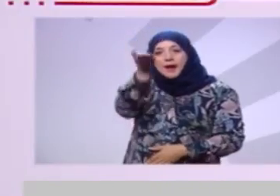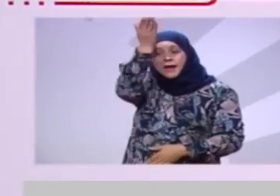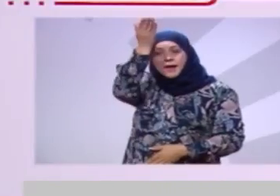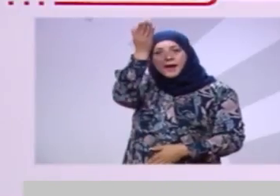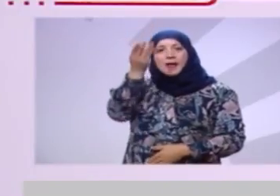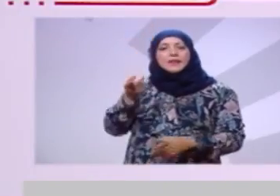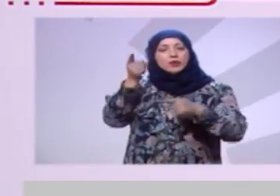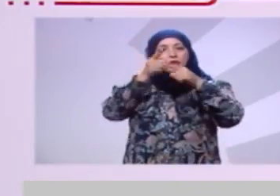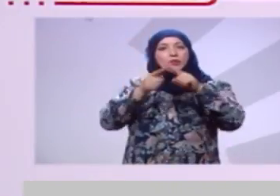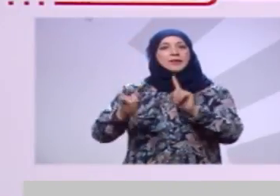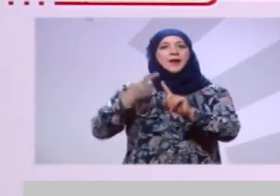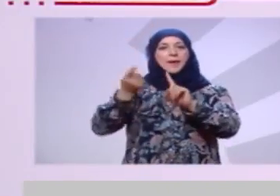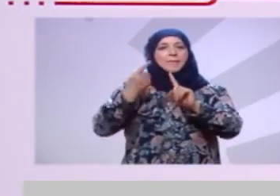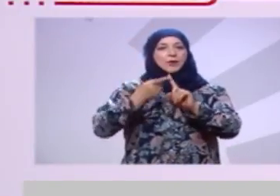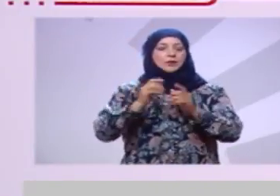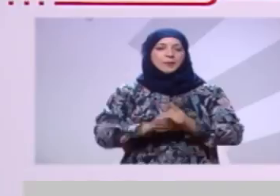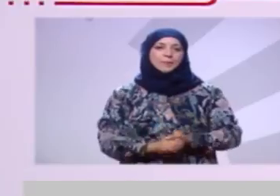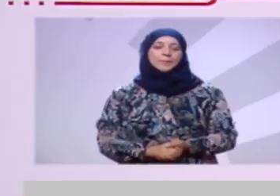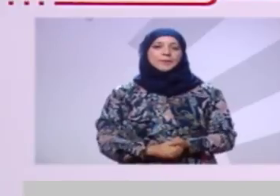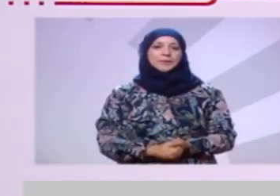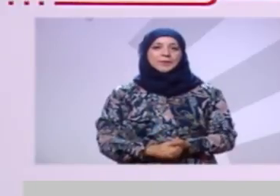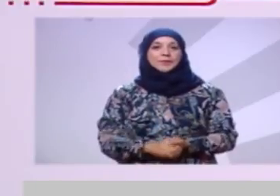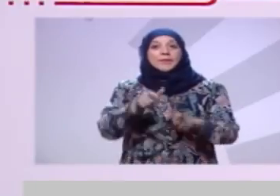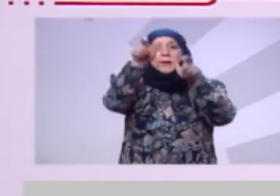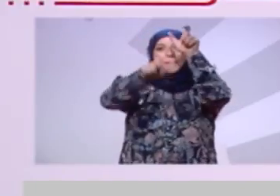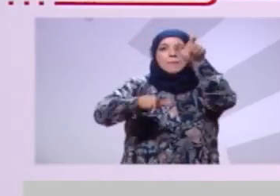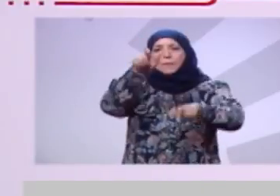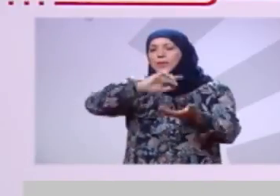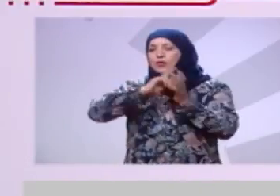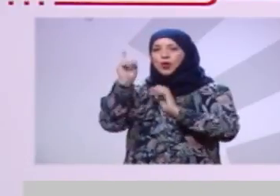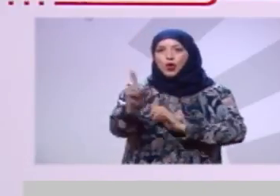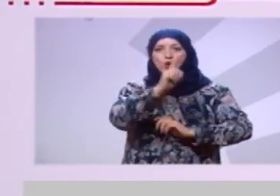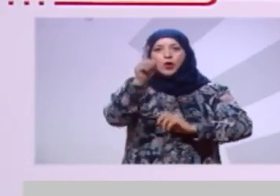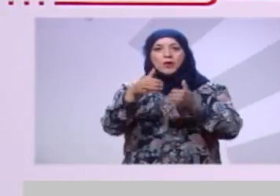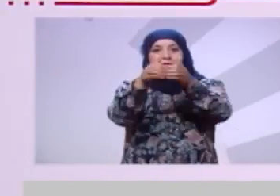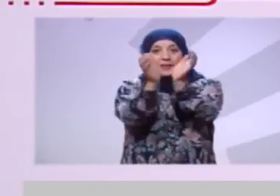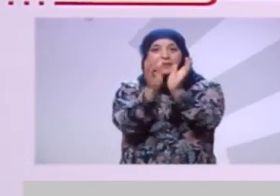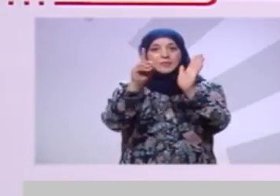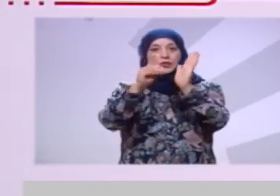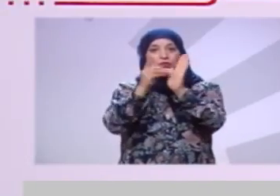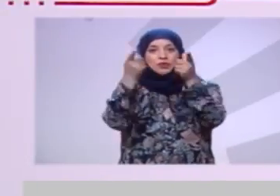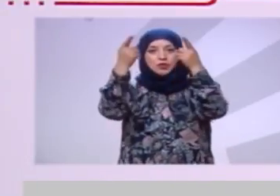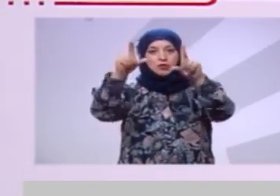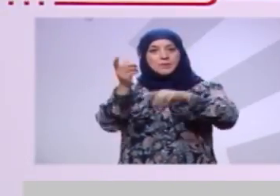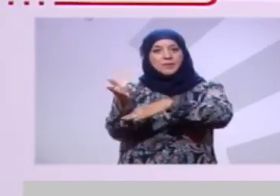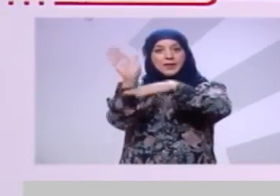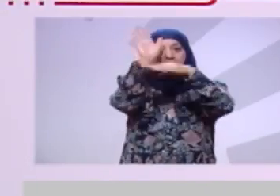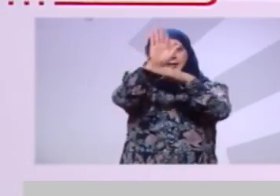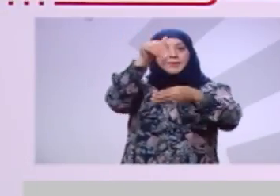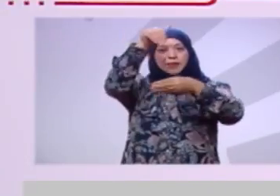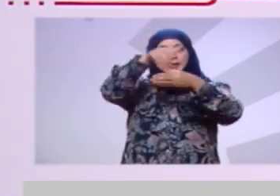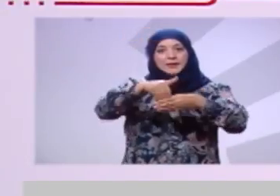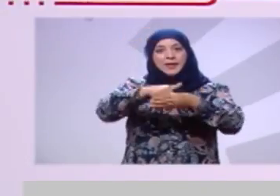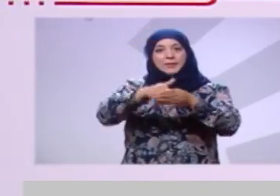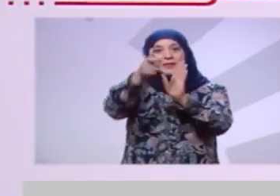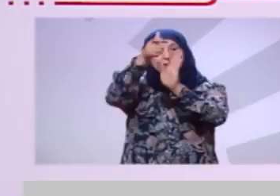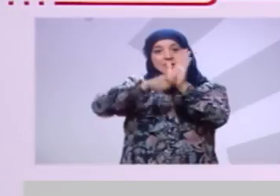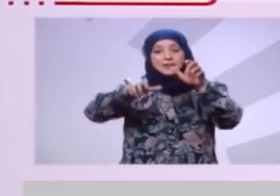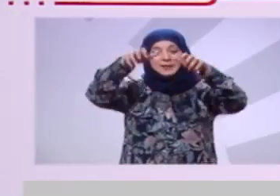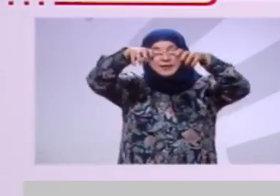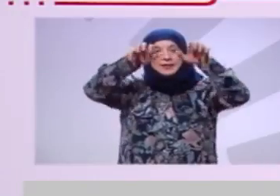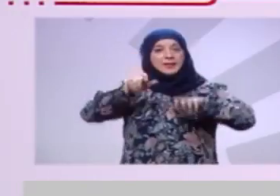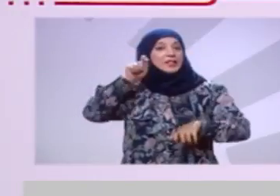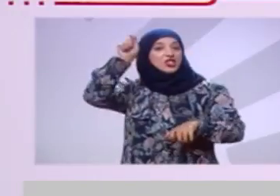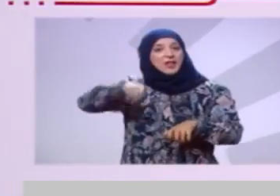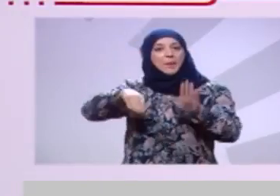غالي صوتنا عالي مواطنين الحزب الدستوري الحر يتقدم للانتخابات التشريعية